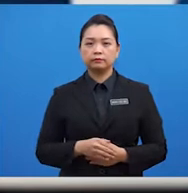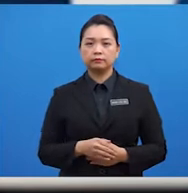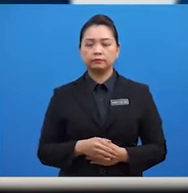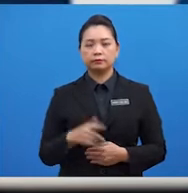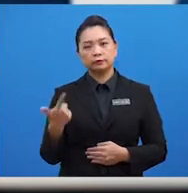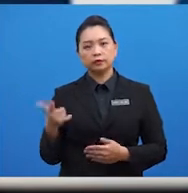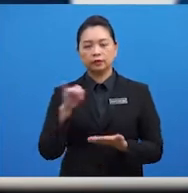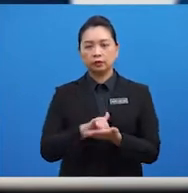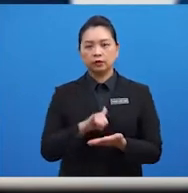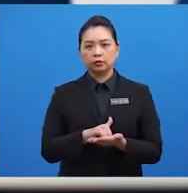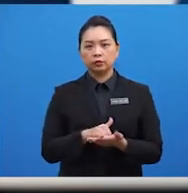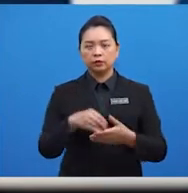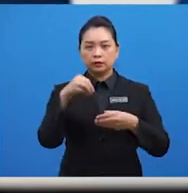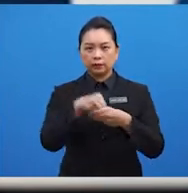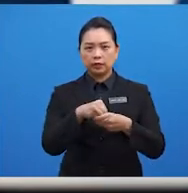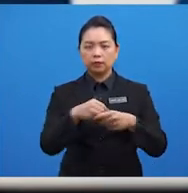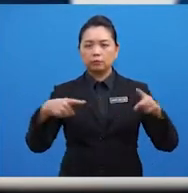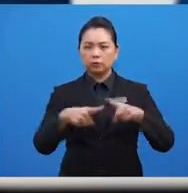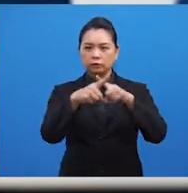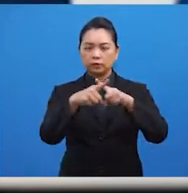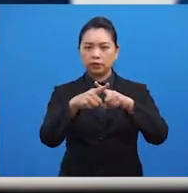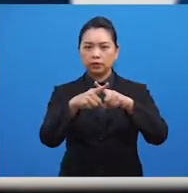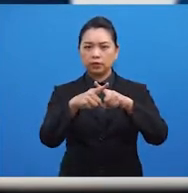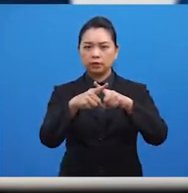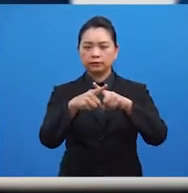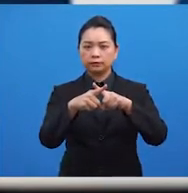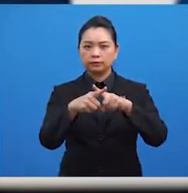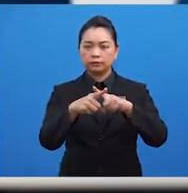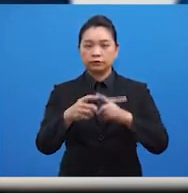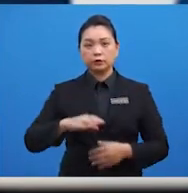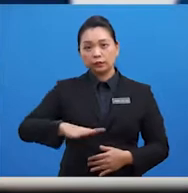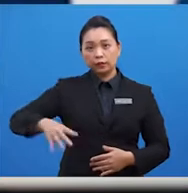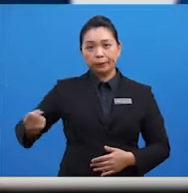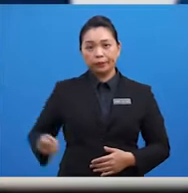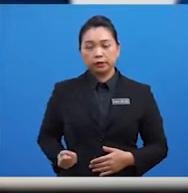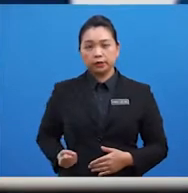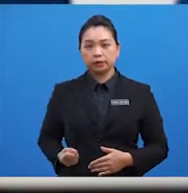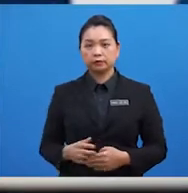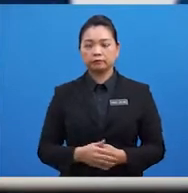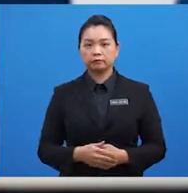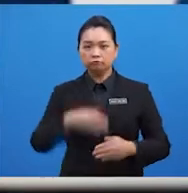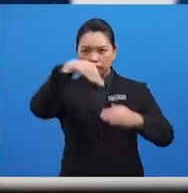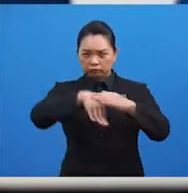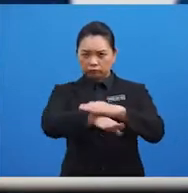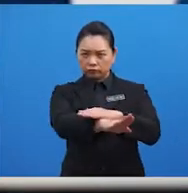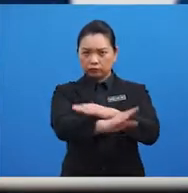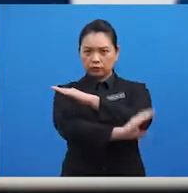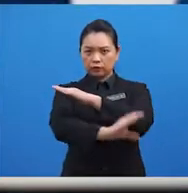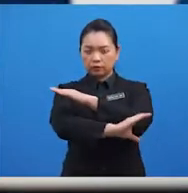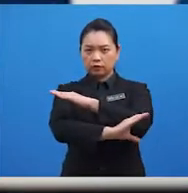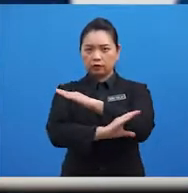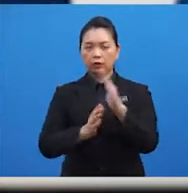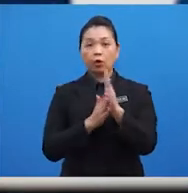Selain itu, dalam konflik di Kemboja, pencerobohan yang dilakukan oleh negara Vietnam